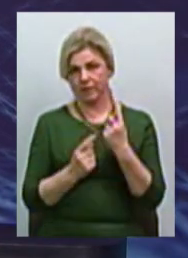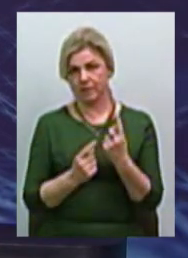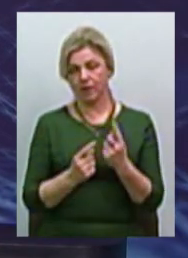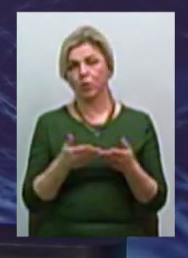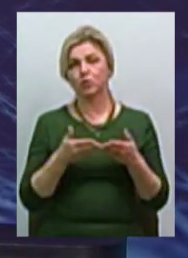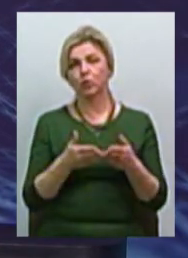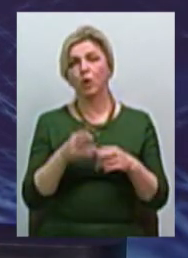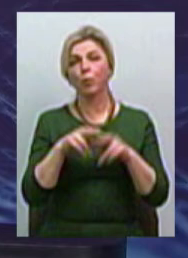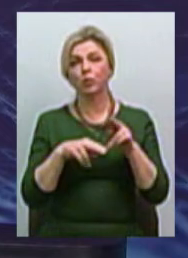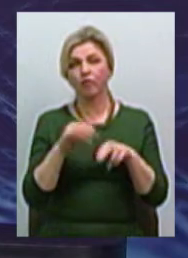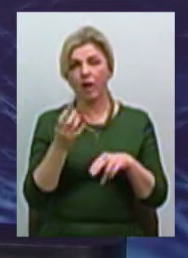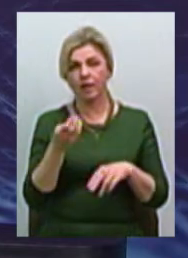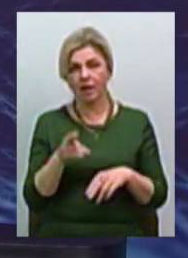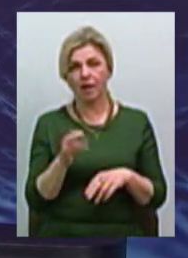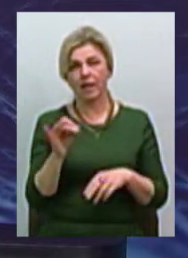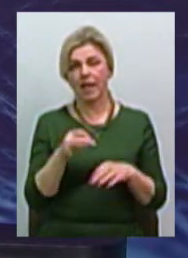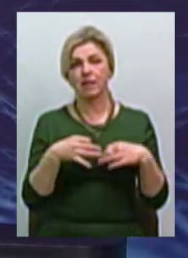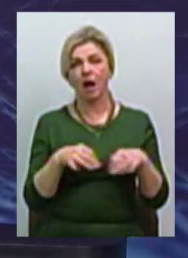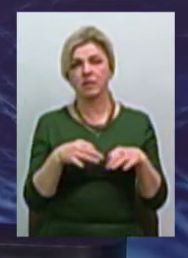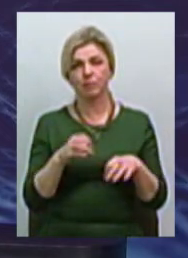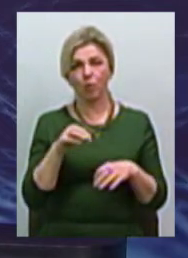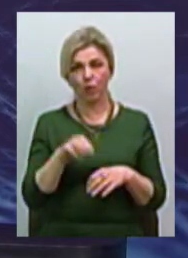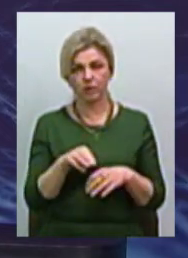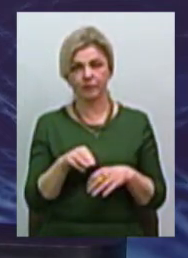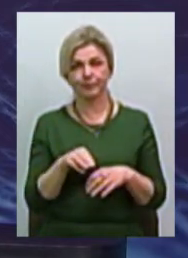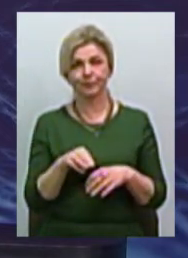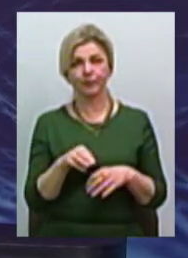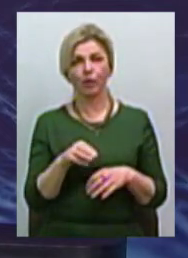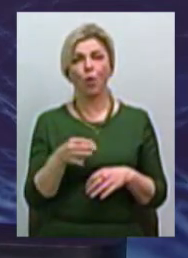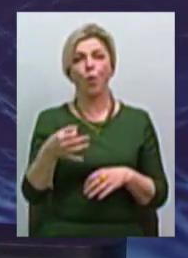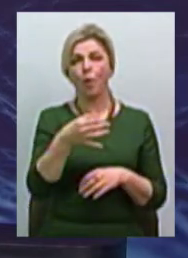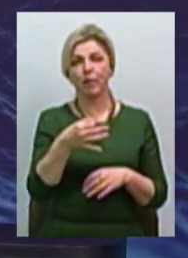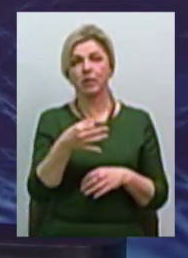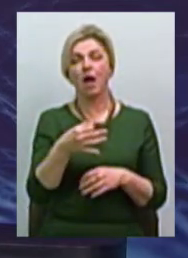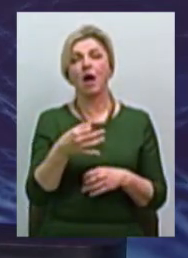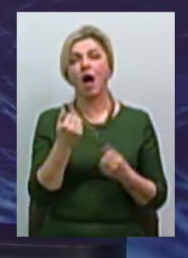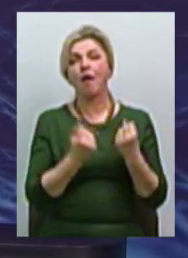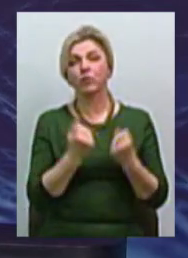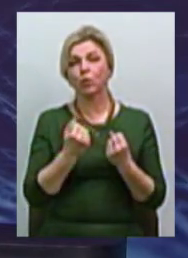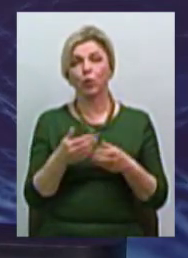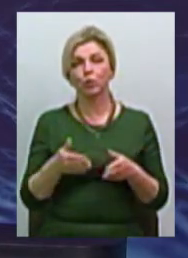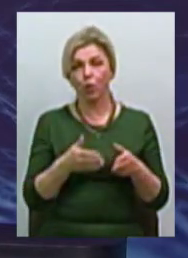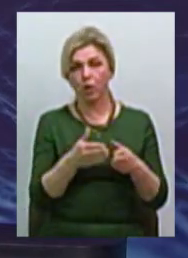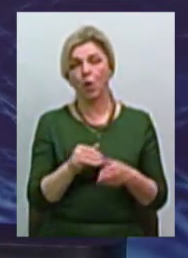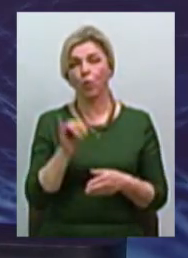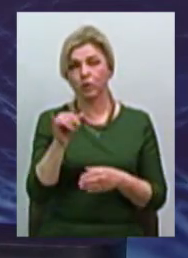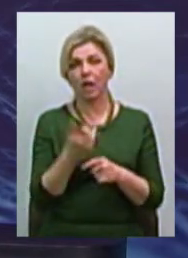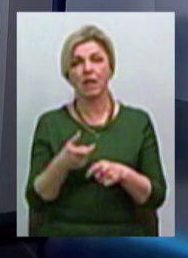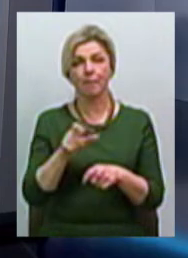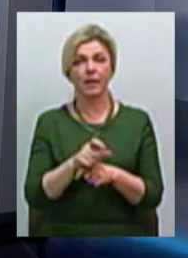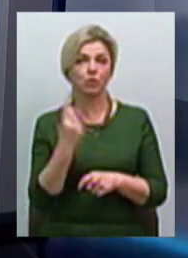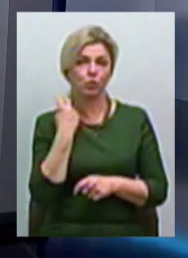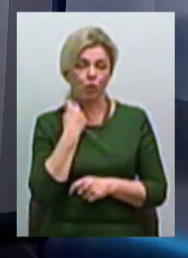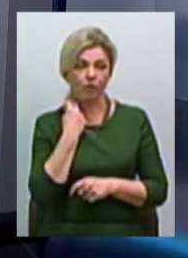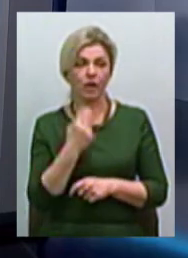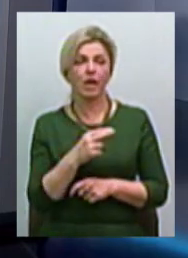суднобудування, і це транспорт. Ну, відповідно, облавтодори на даний час дають найбільше заборгованості. Це ДП